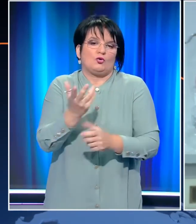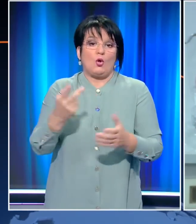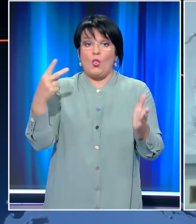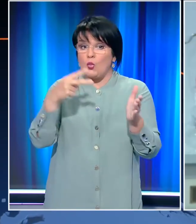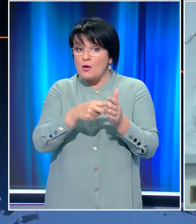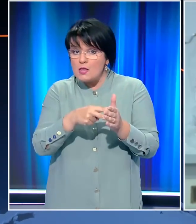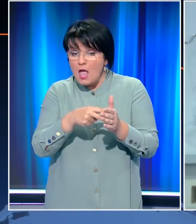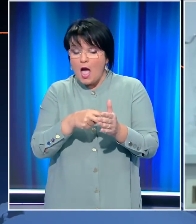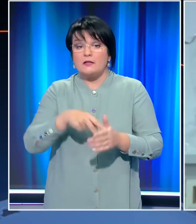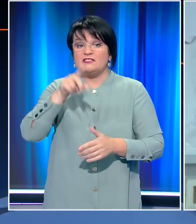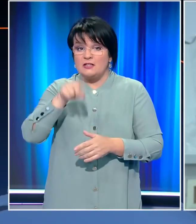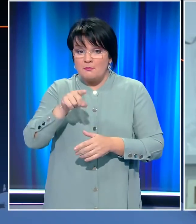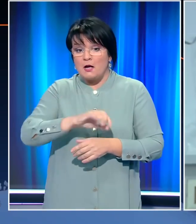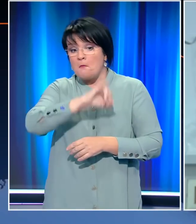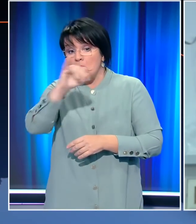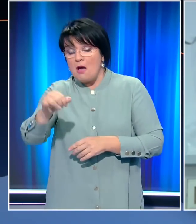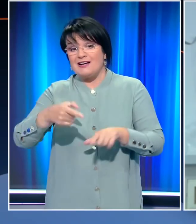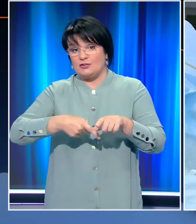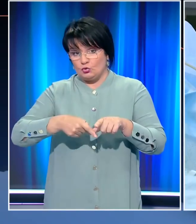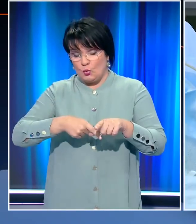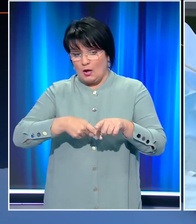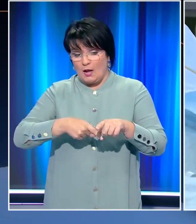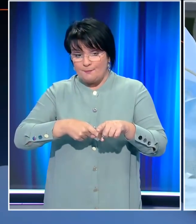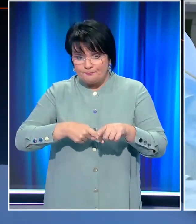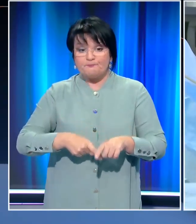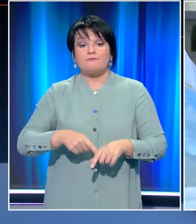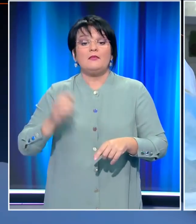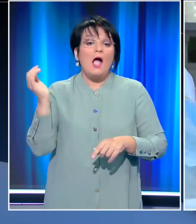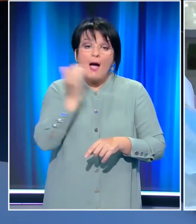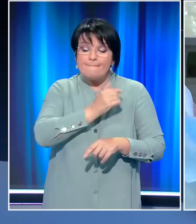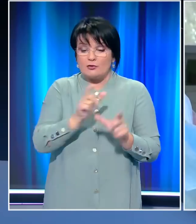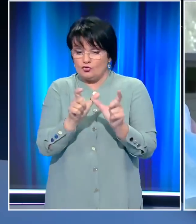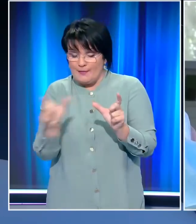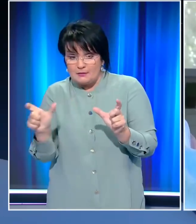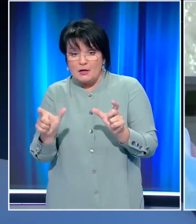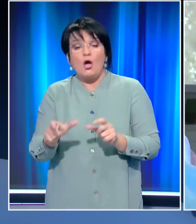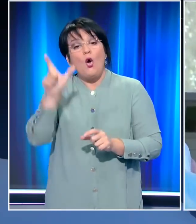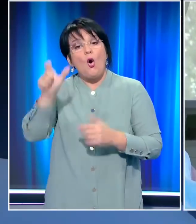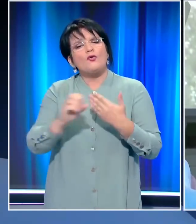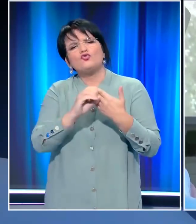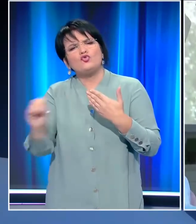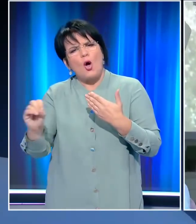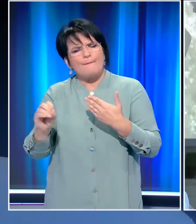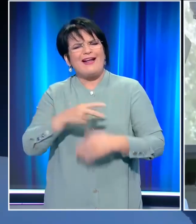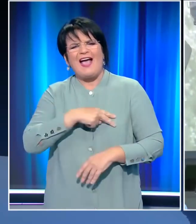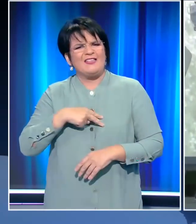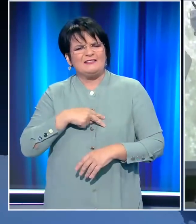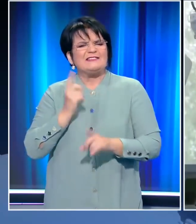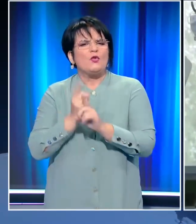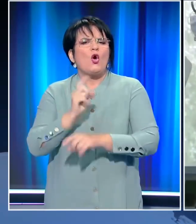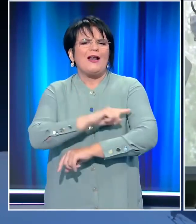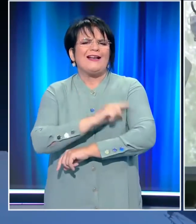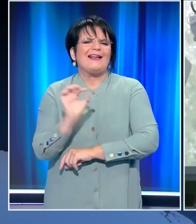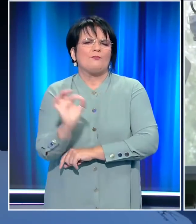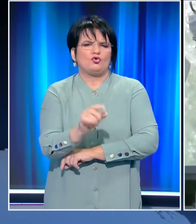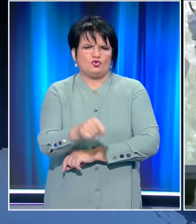.000 κρουσμάτα ημερησίως μέχρι τα Χριστούγεννα αν δεν πάρουμε άμεσα μέτρα. Προειδοποίησε μέσω του Open ο καθηγητής Δημοσθένης